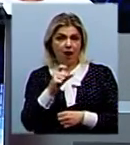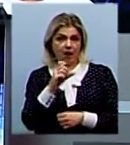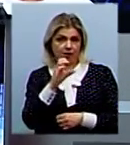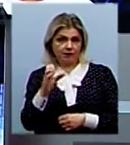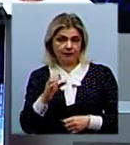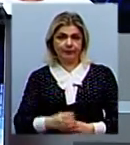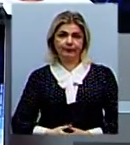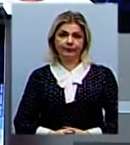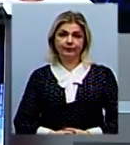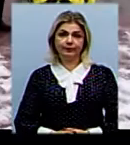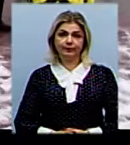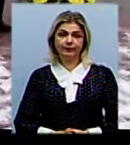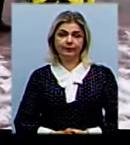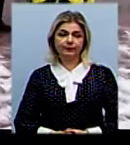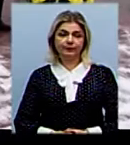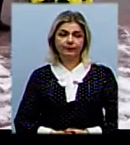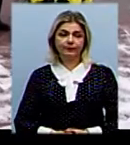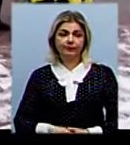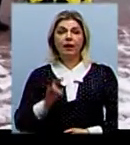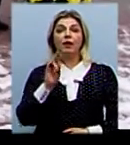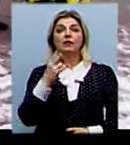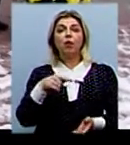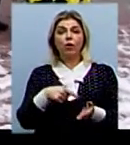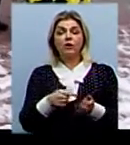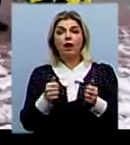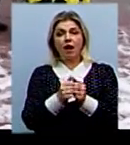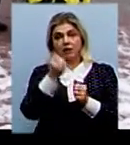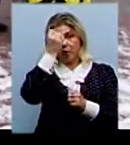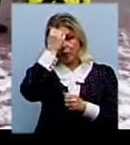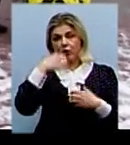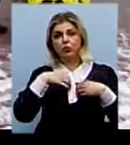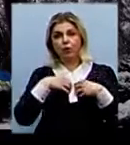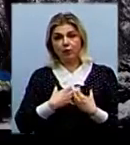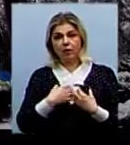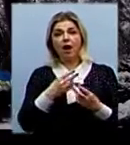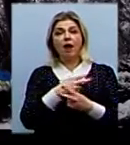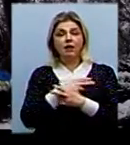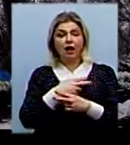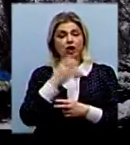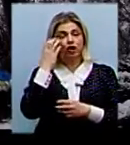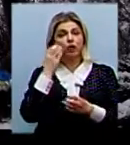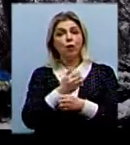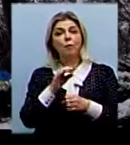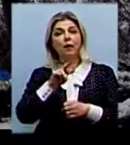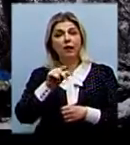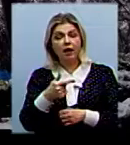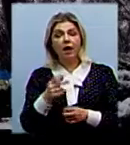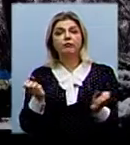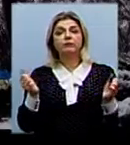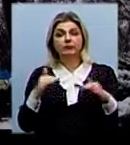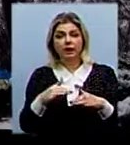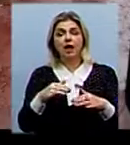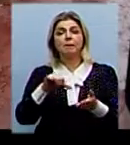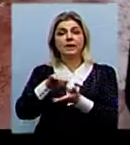електростанції. У Миколаєві біля монументу «Скорботний ангел Чорнобиля» зібралися представники влади силових